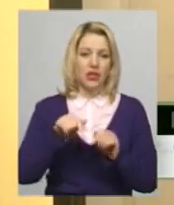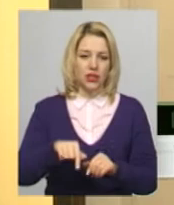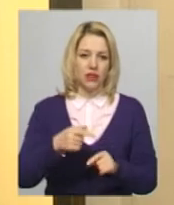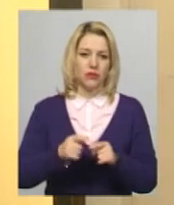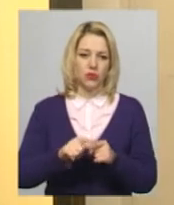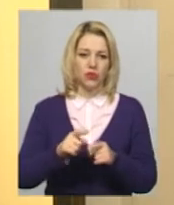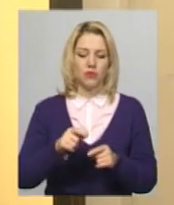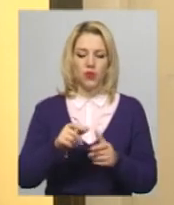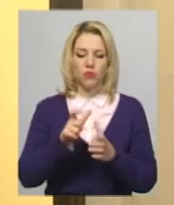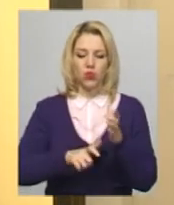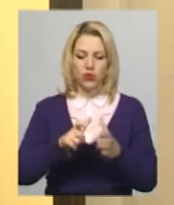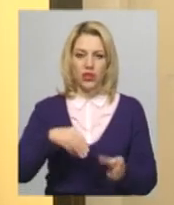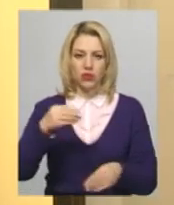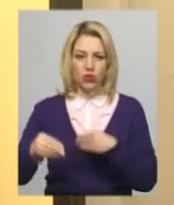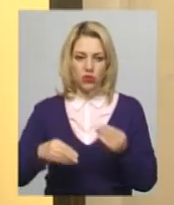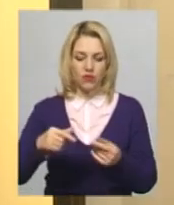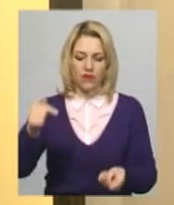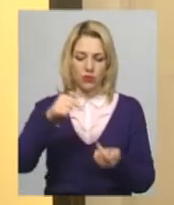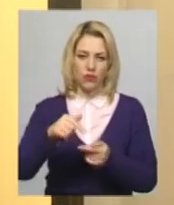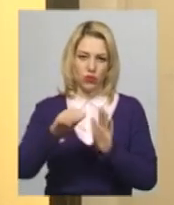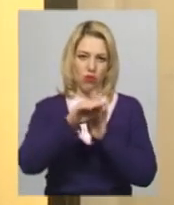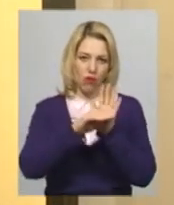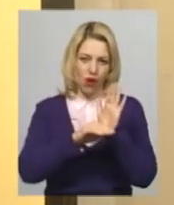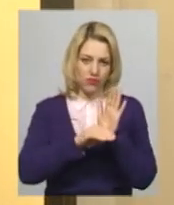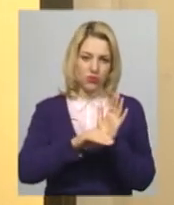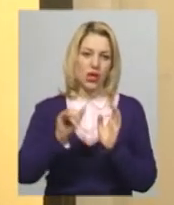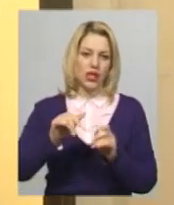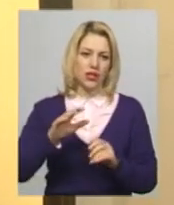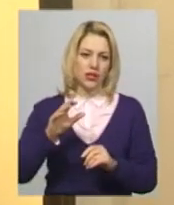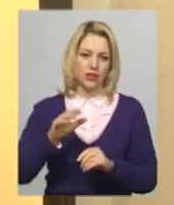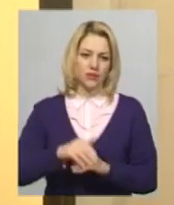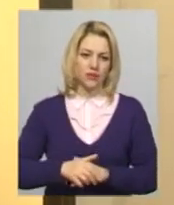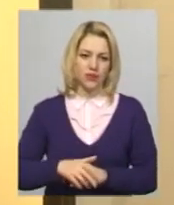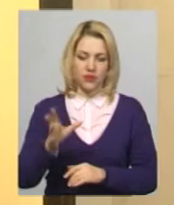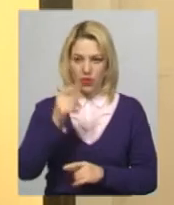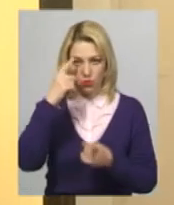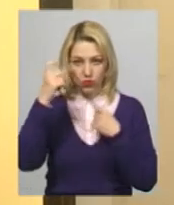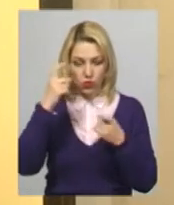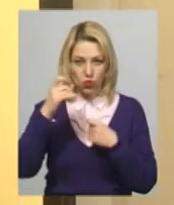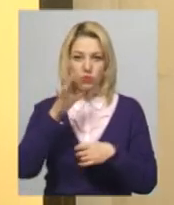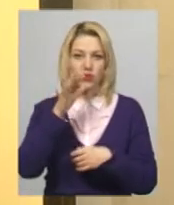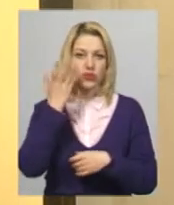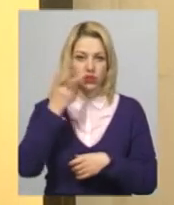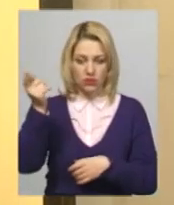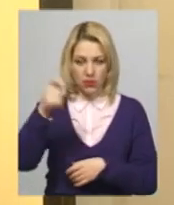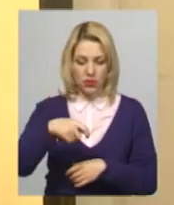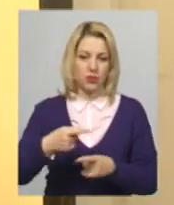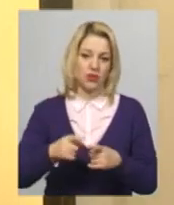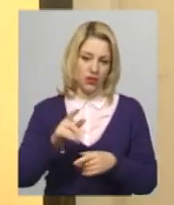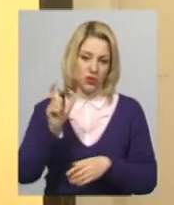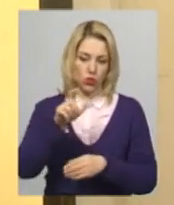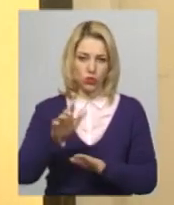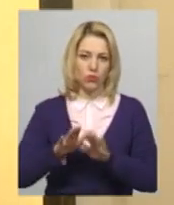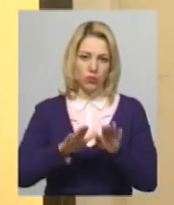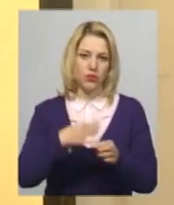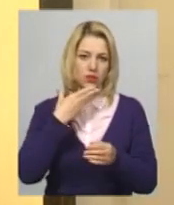бюлетенів. Відповідно до цього графіку було всіх вагулів ДВК повідомлено. І фактично вони прибувають на свій час